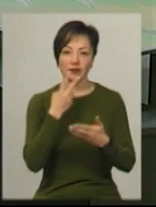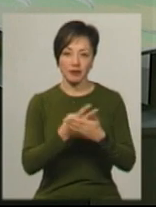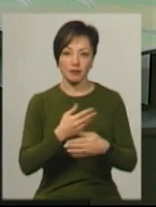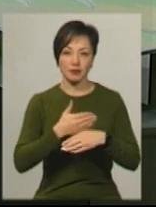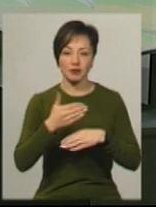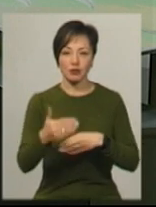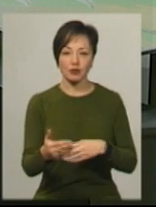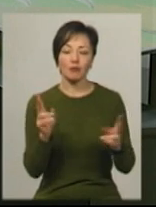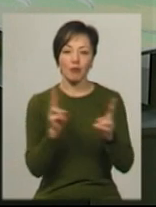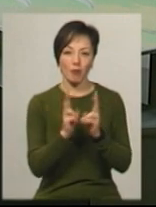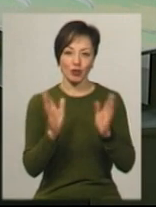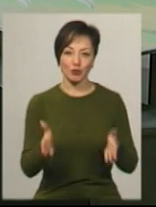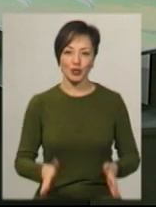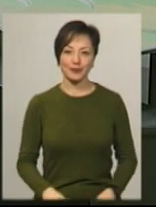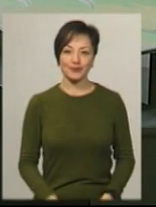20.30. Побачимось!